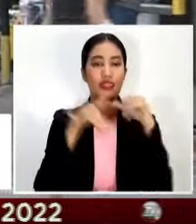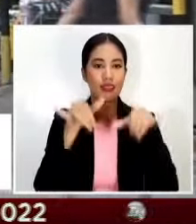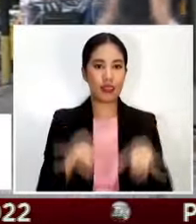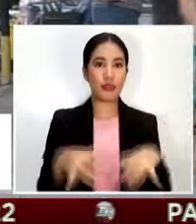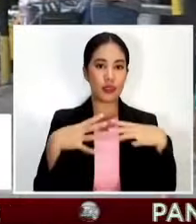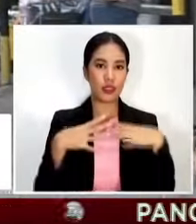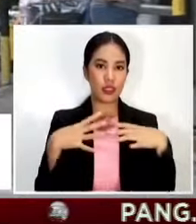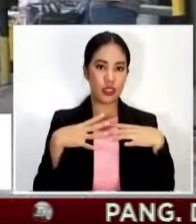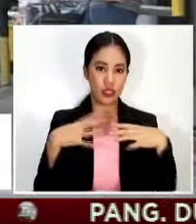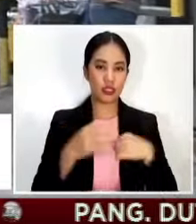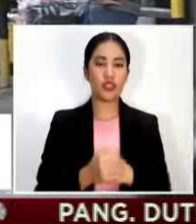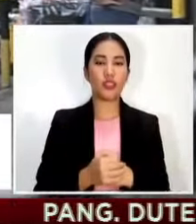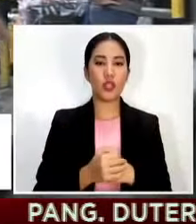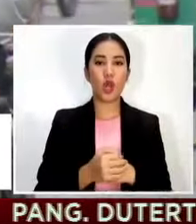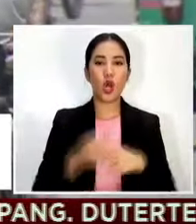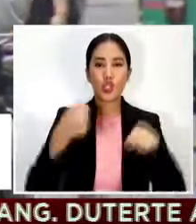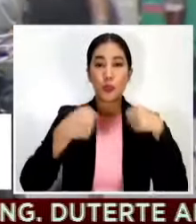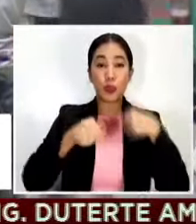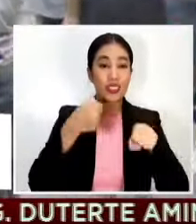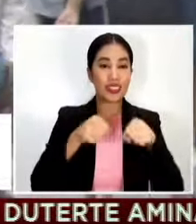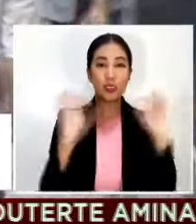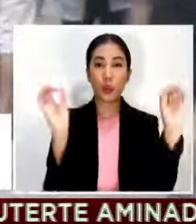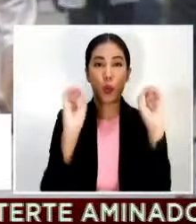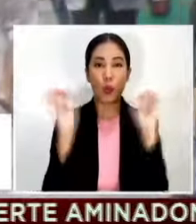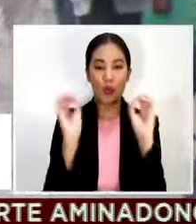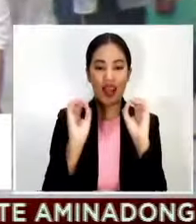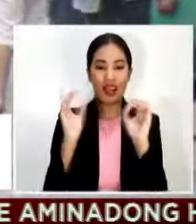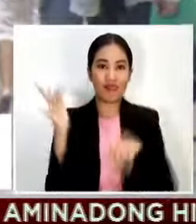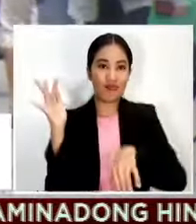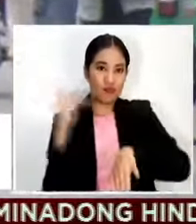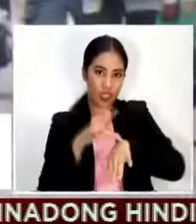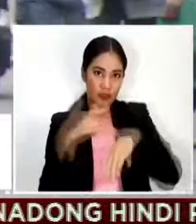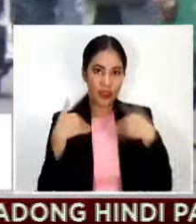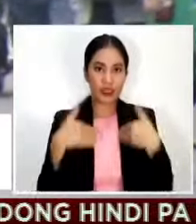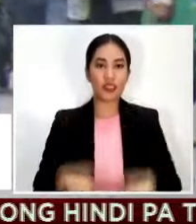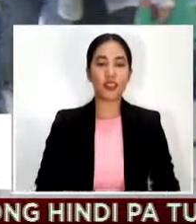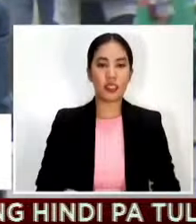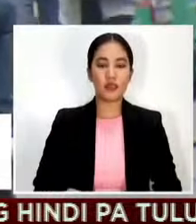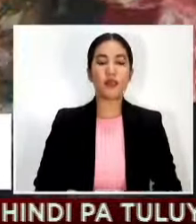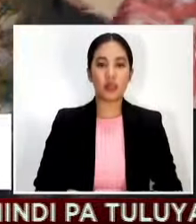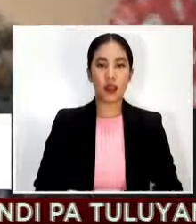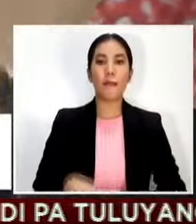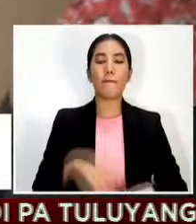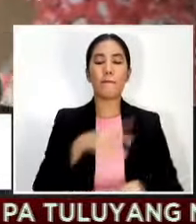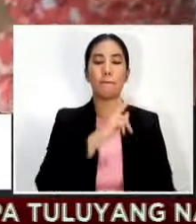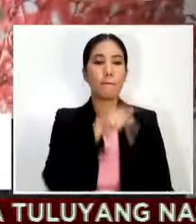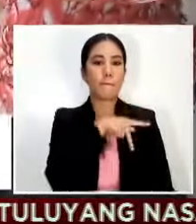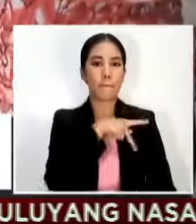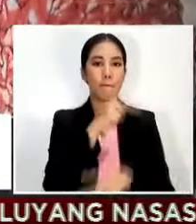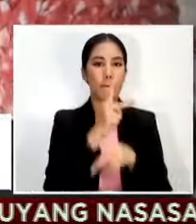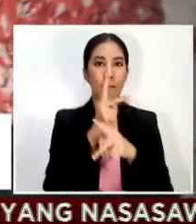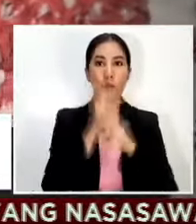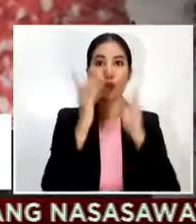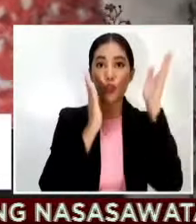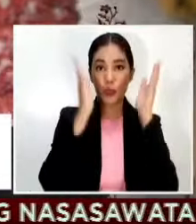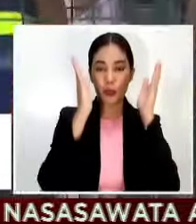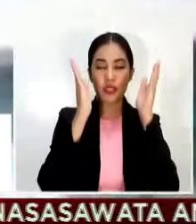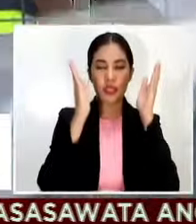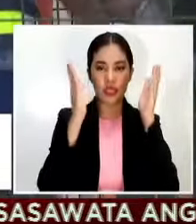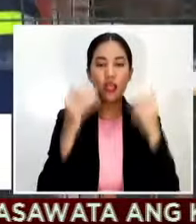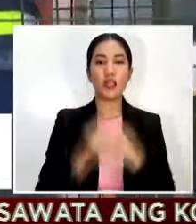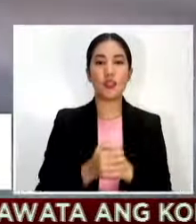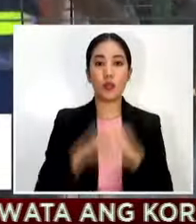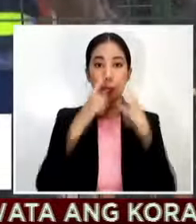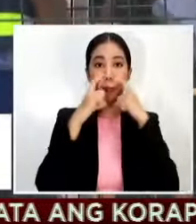outdoor sports at hanggang 30% capacity na mga personal care services na hindi kailangan magtanggal ng mask